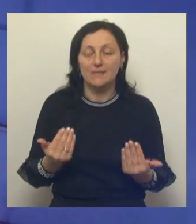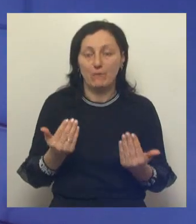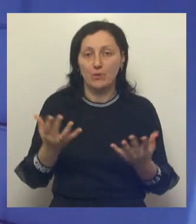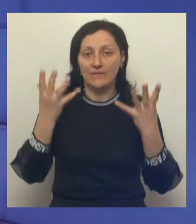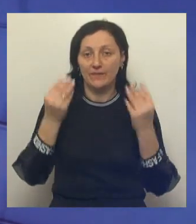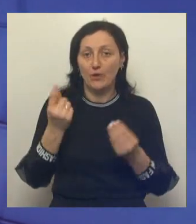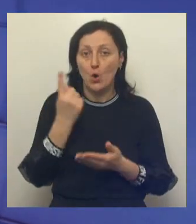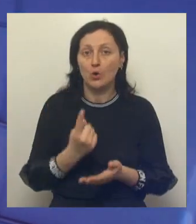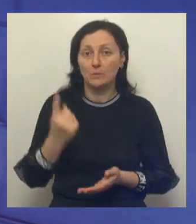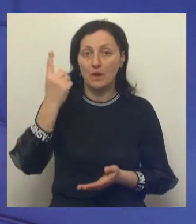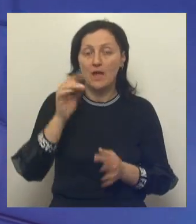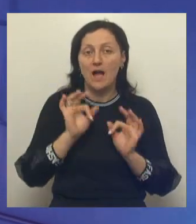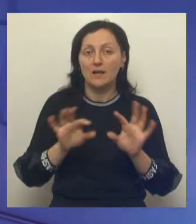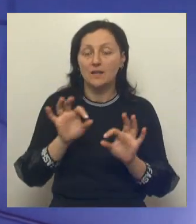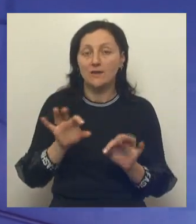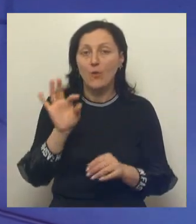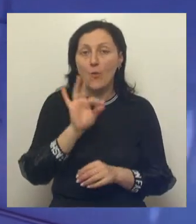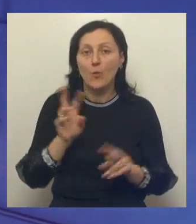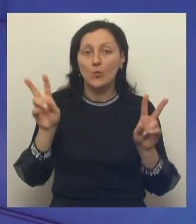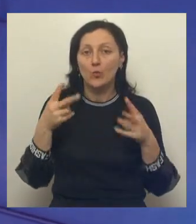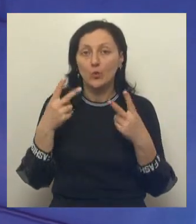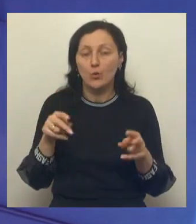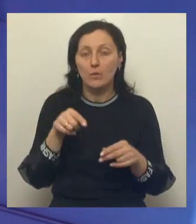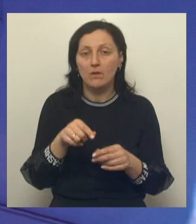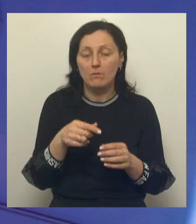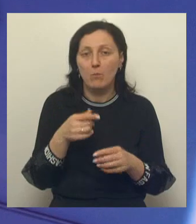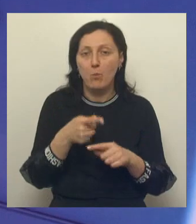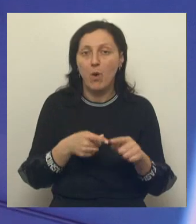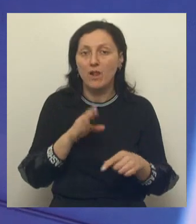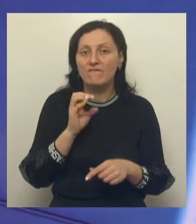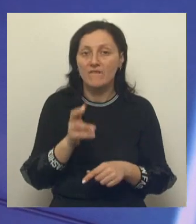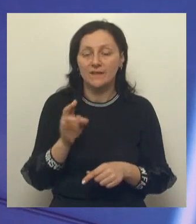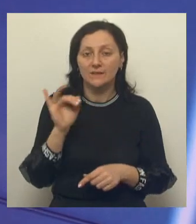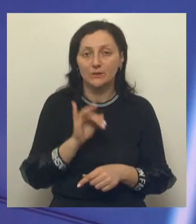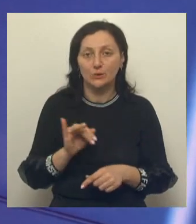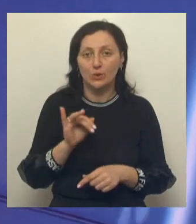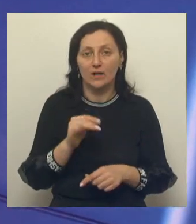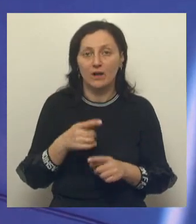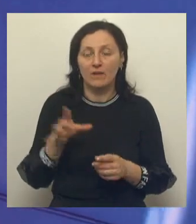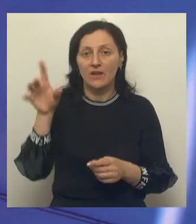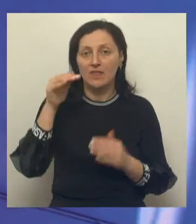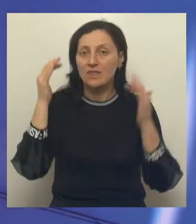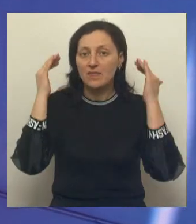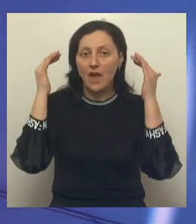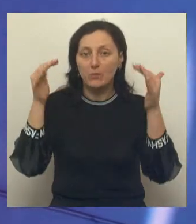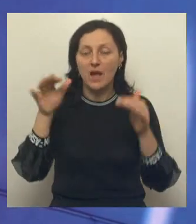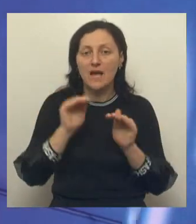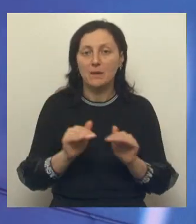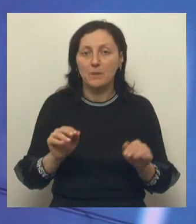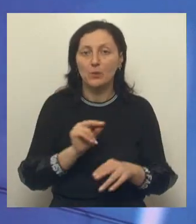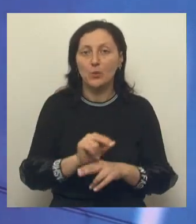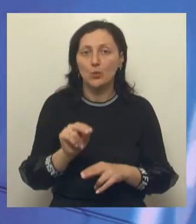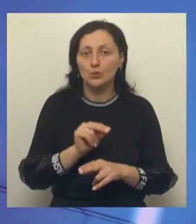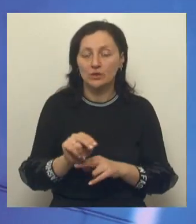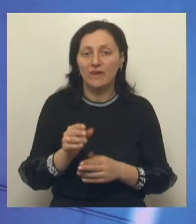космонавтики расскажем о белгородском клубе с полувековой историей, в котором покорять небесные сферы ребят учит ветеран